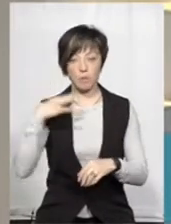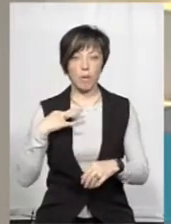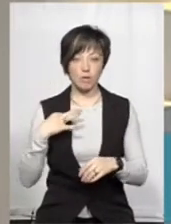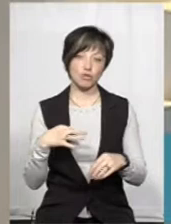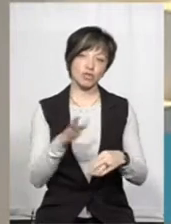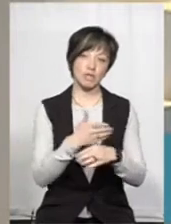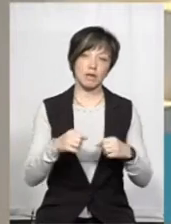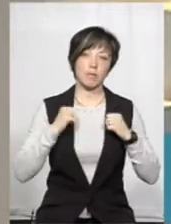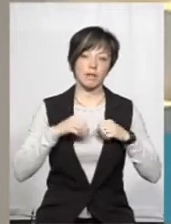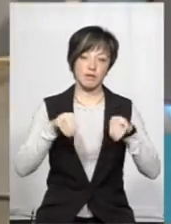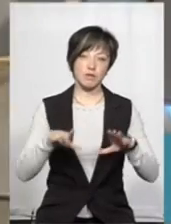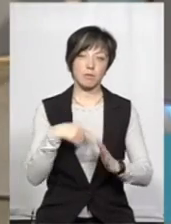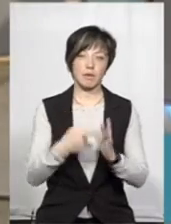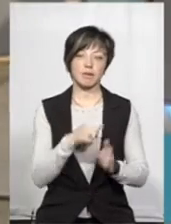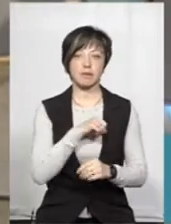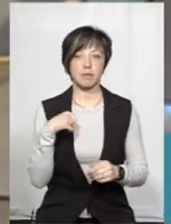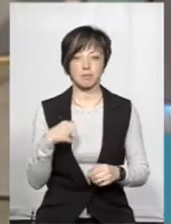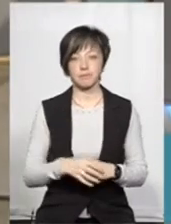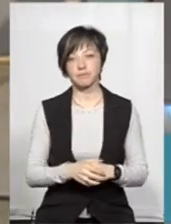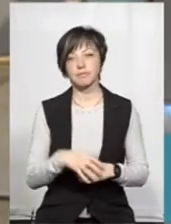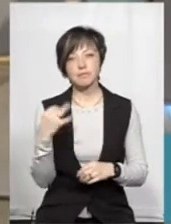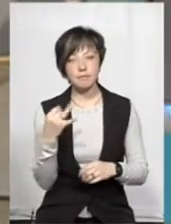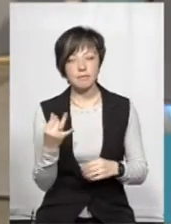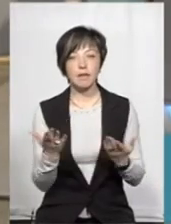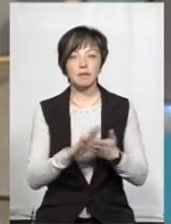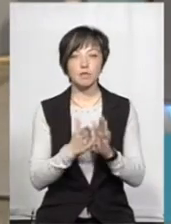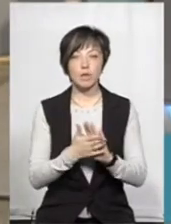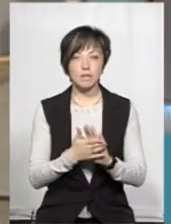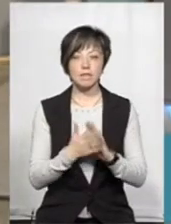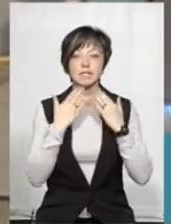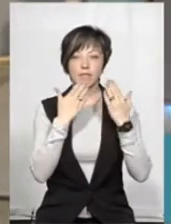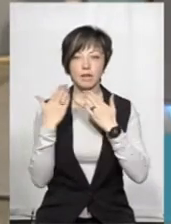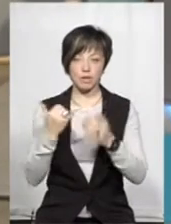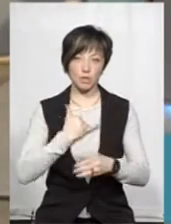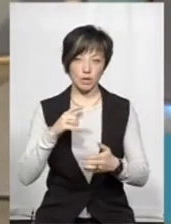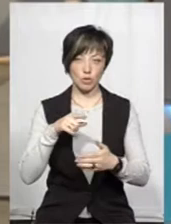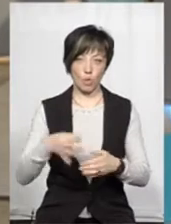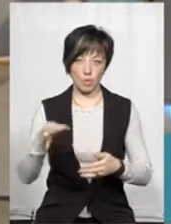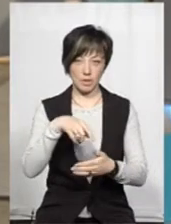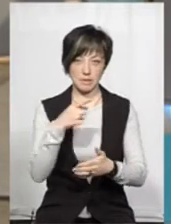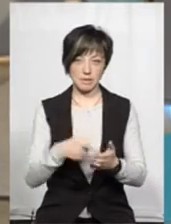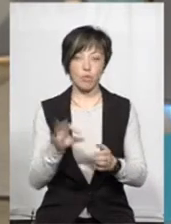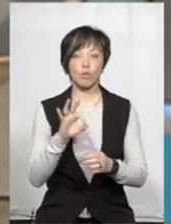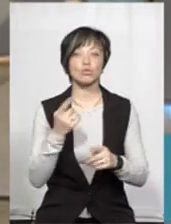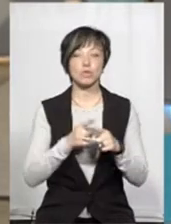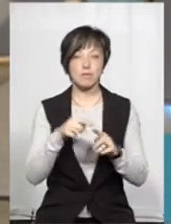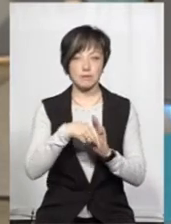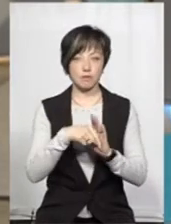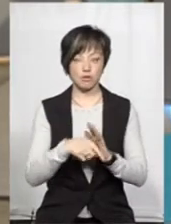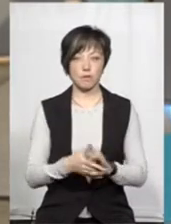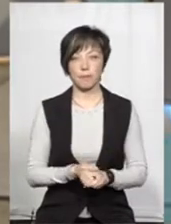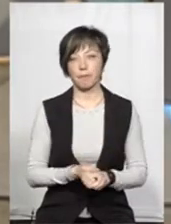байдуже, частина намагається вирішити питання самотужки. Оцікаво, яка ситуація із зверненнями в нашій області і про що це свідчить?